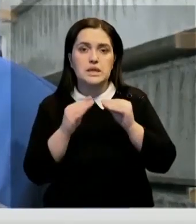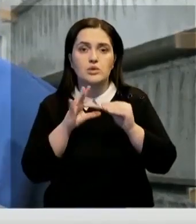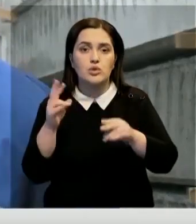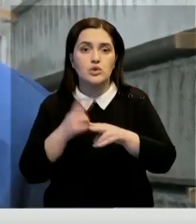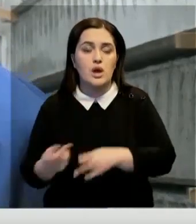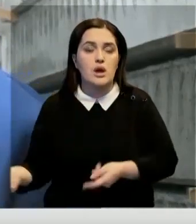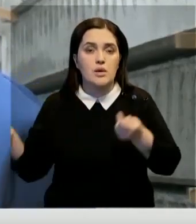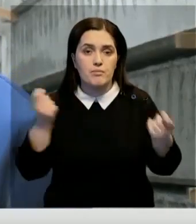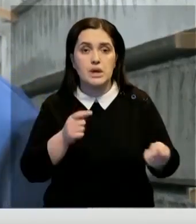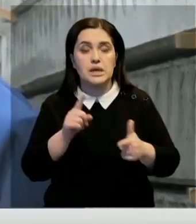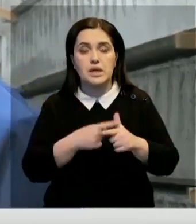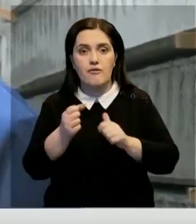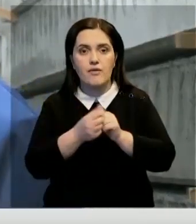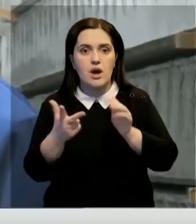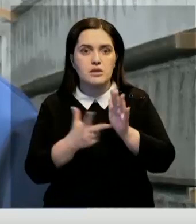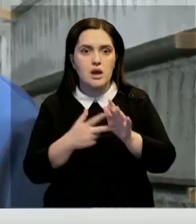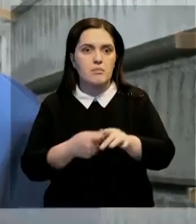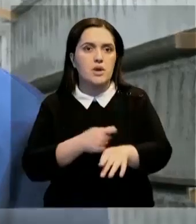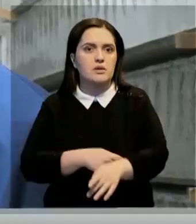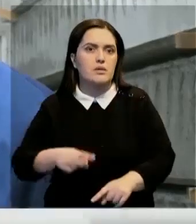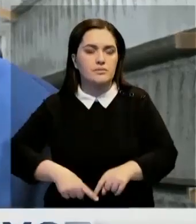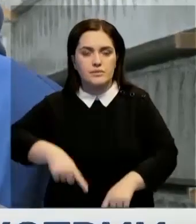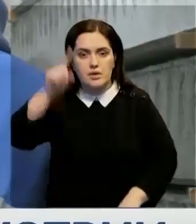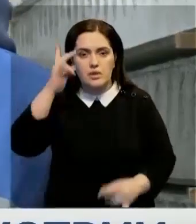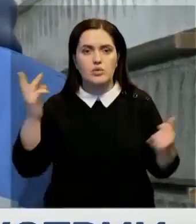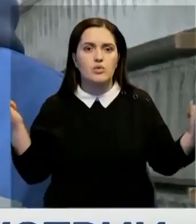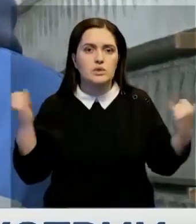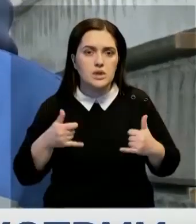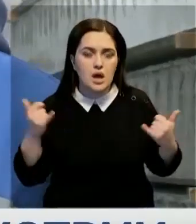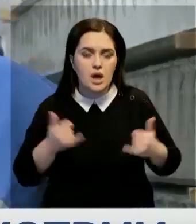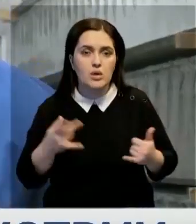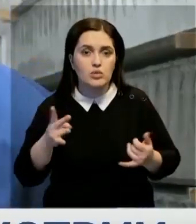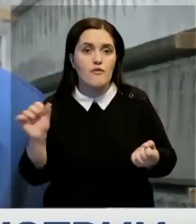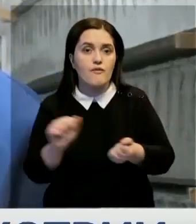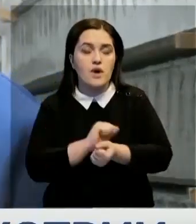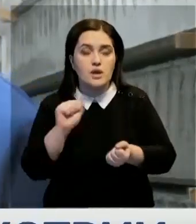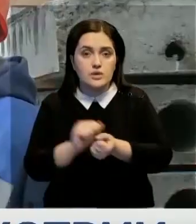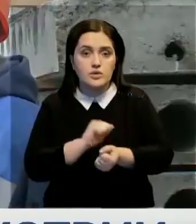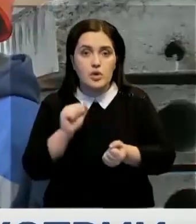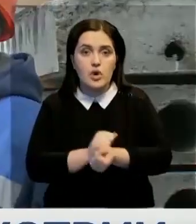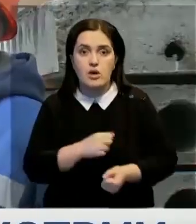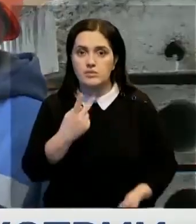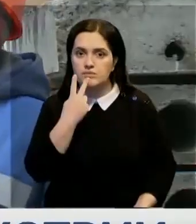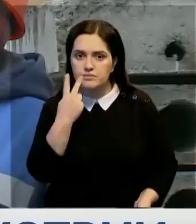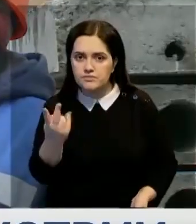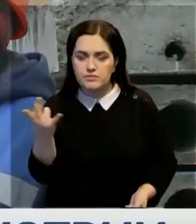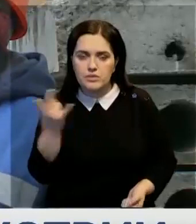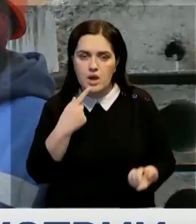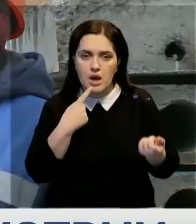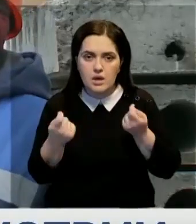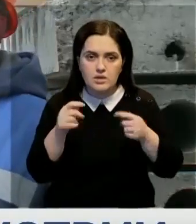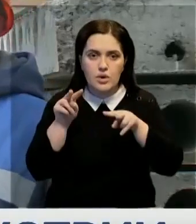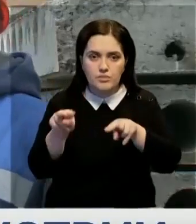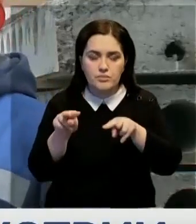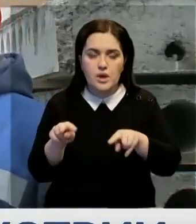или 18-метровую балку закрузить, залить бетон из парового котла и высушить. При этом глядеть в оба, чтобы многотонные